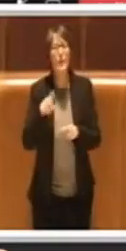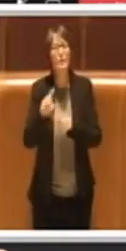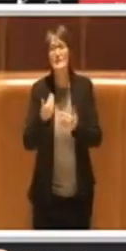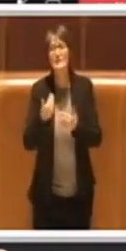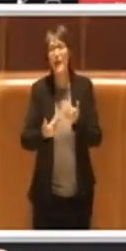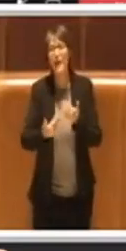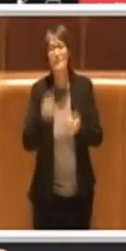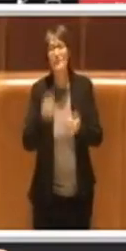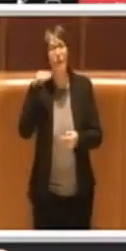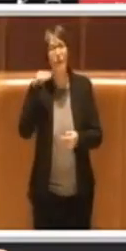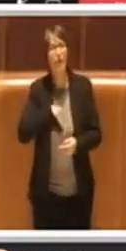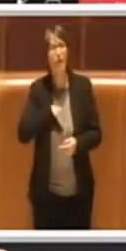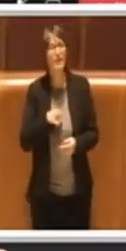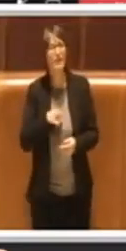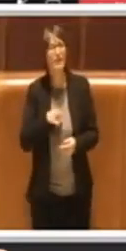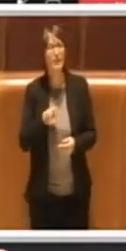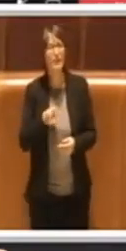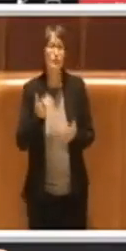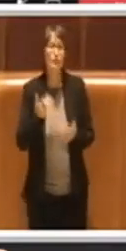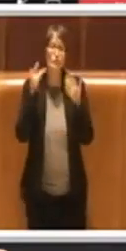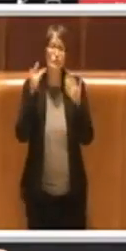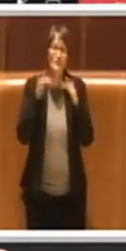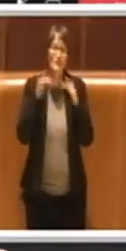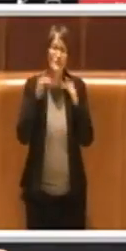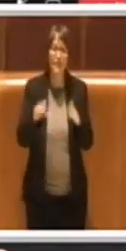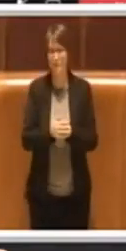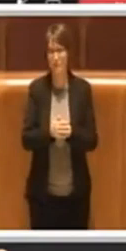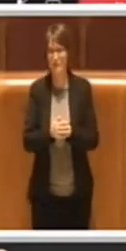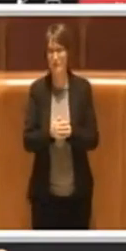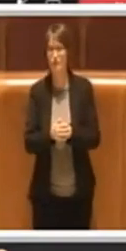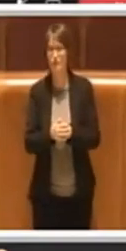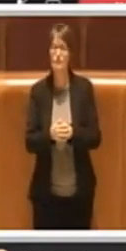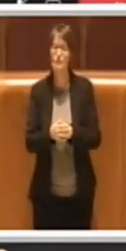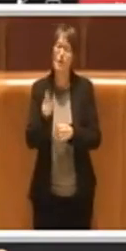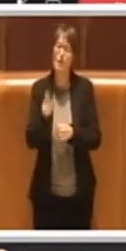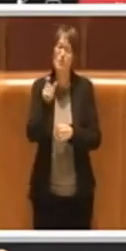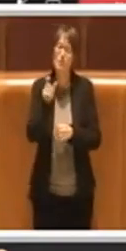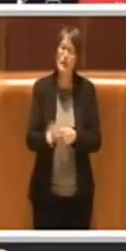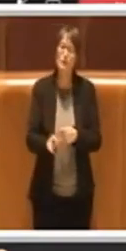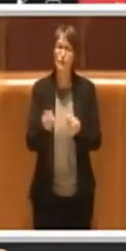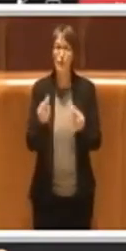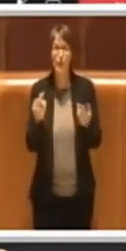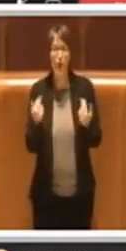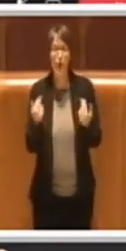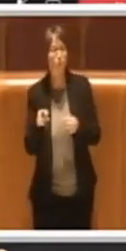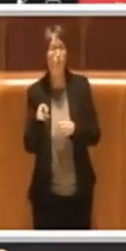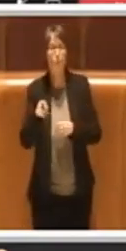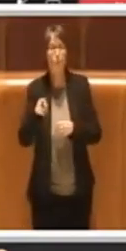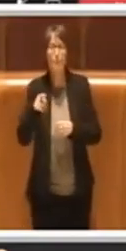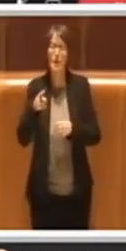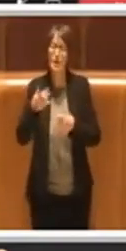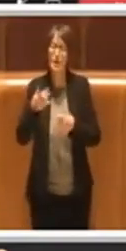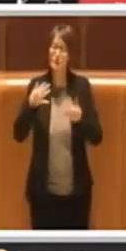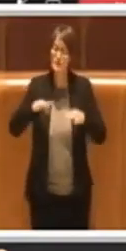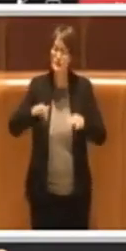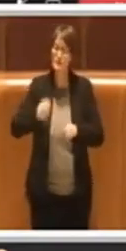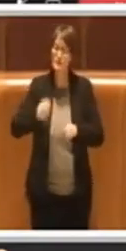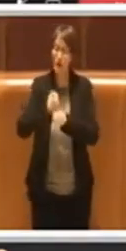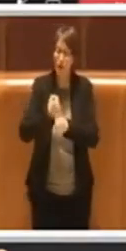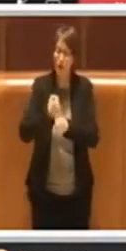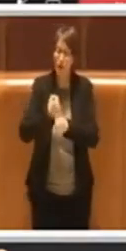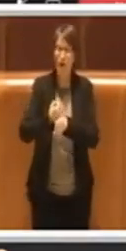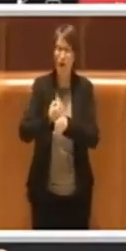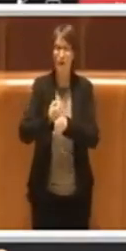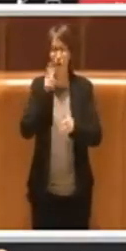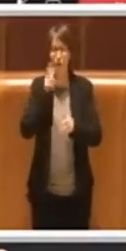definizione migliore per lui di persona semplice, umile, che ha insegnato il rispetto per il lavoro e per il sacrificio.